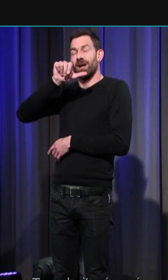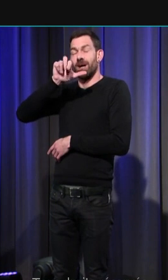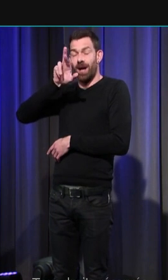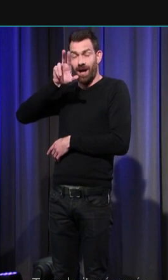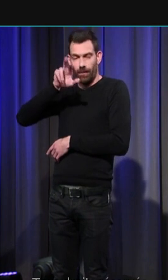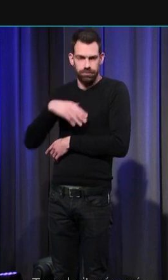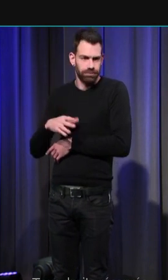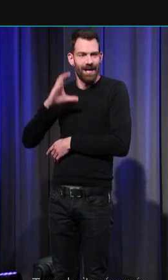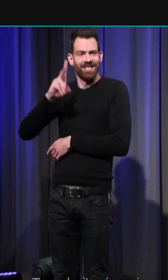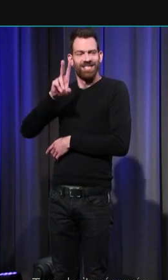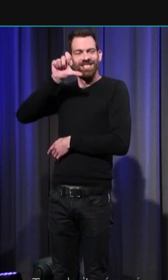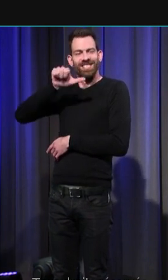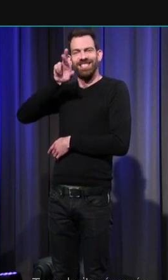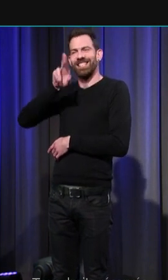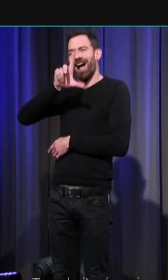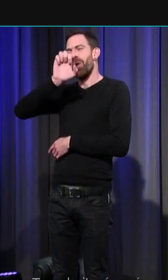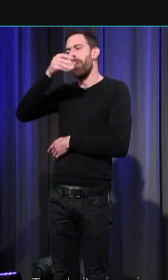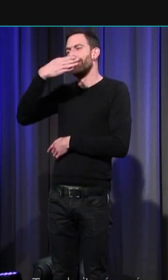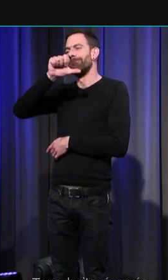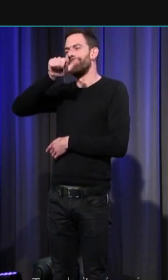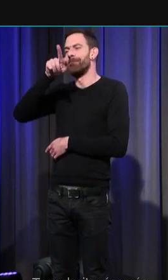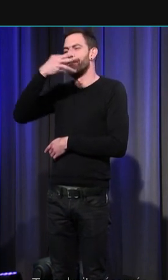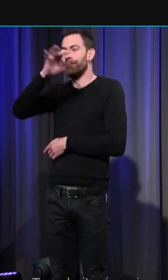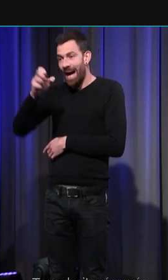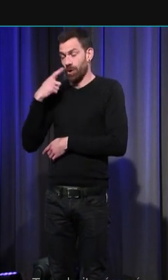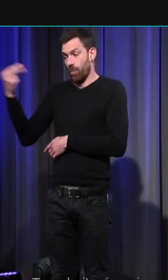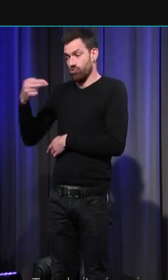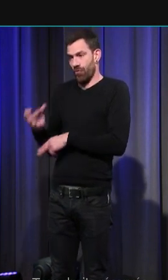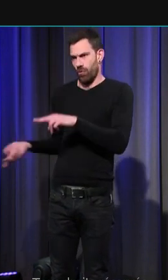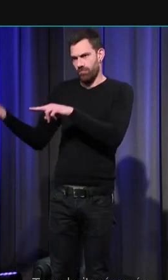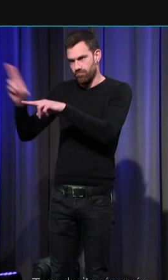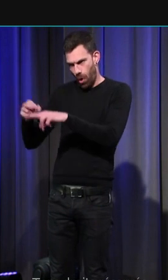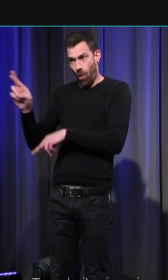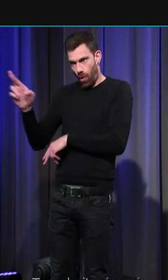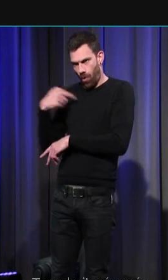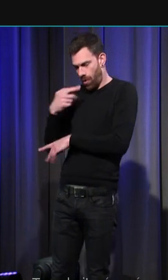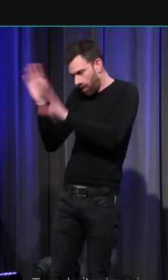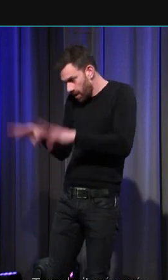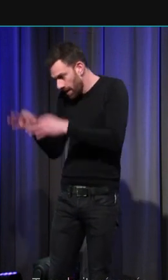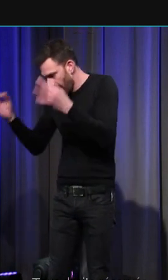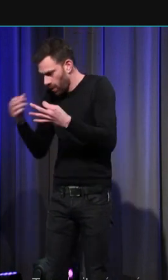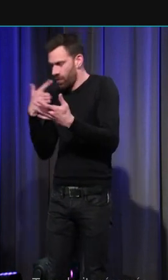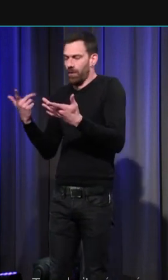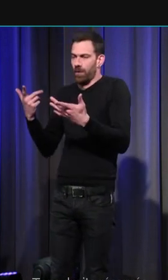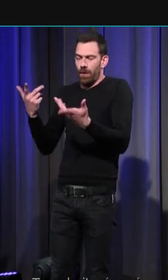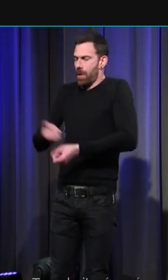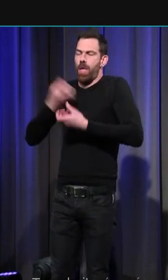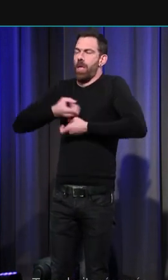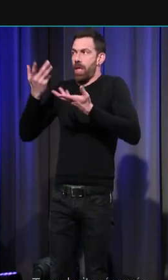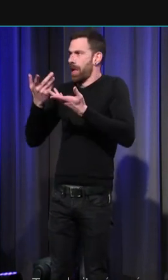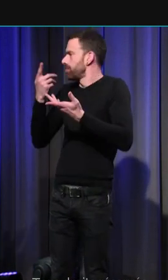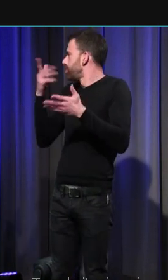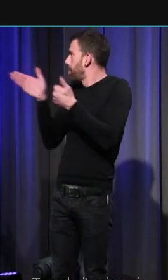découvre le cadavre de son neveu Roland et on a une mise en scène qui est tout à fait comparable à ce qui est représenté